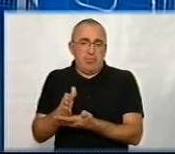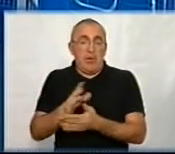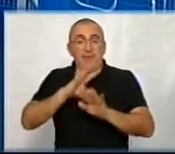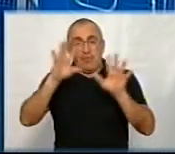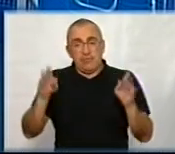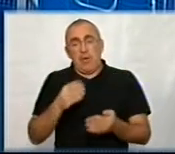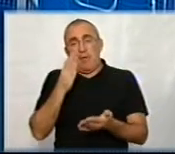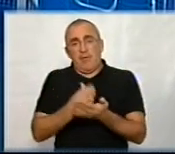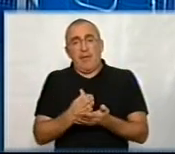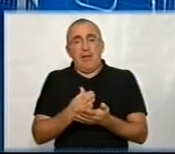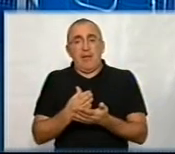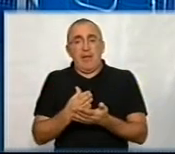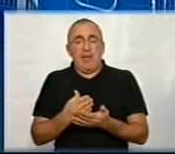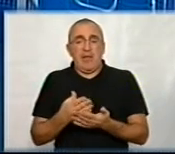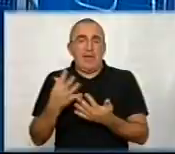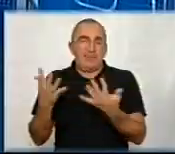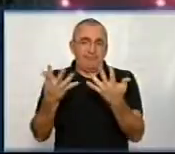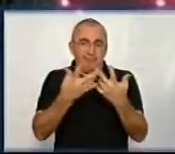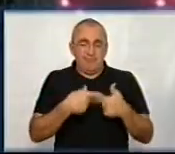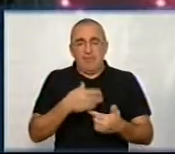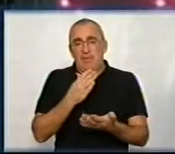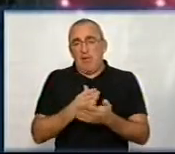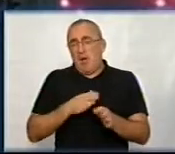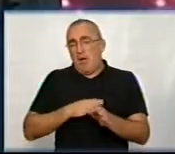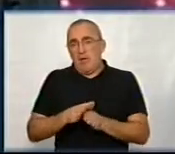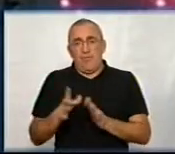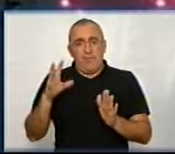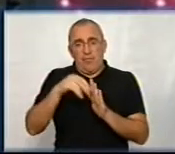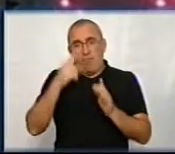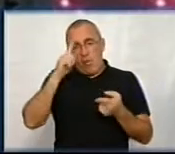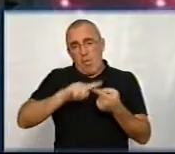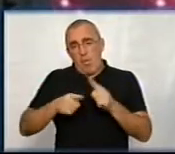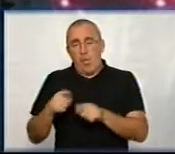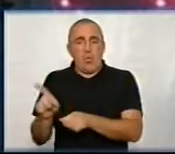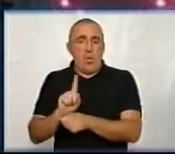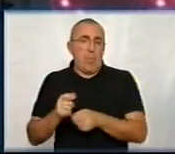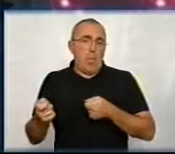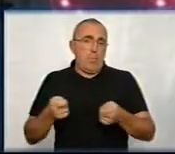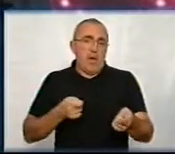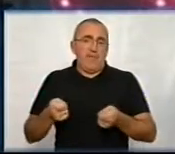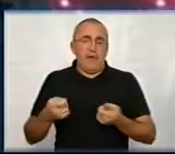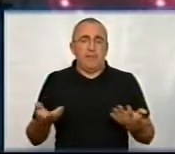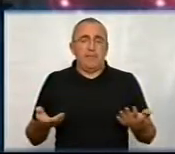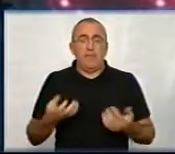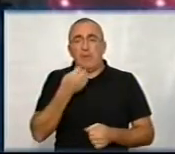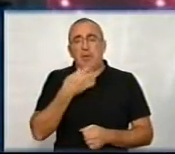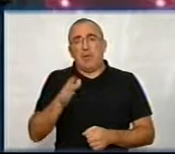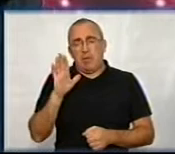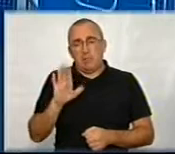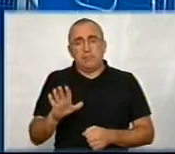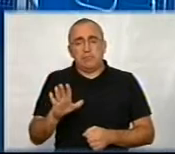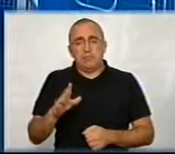цілому є певні оптимальні такі цифри, і ті, що ви назвали, вони абсолютно вкладаються в логіку нормального управління. Градз, на скільки? Вони